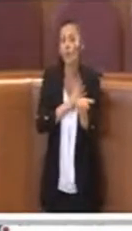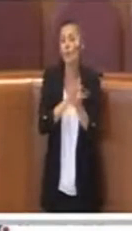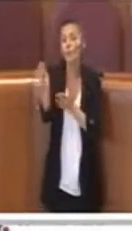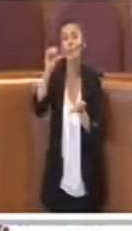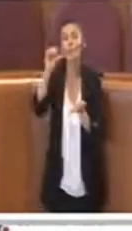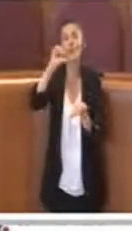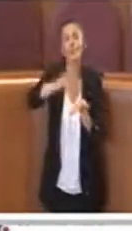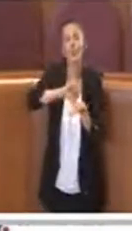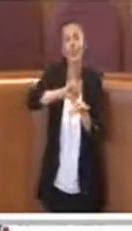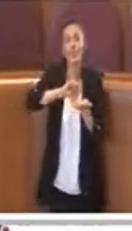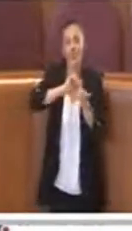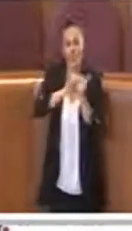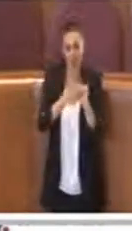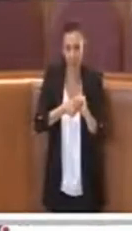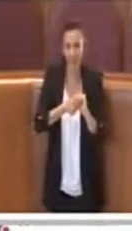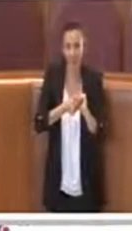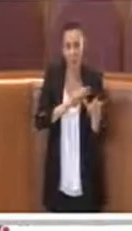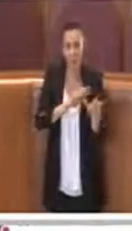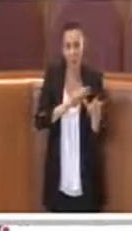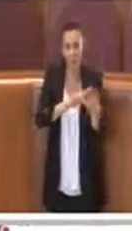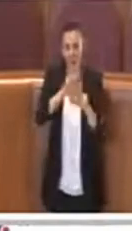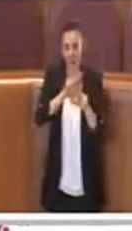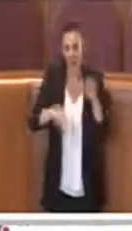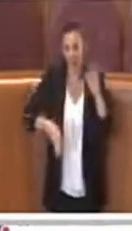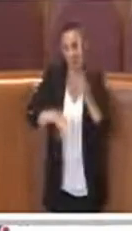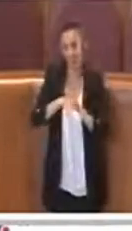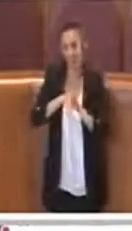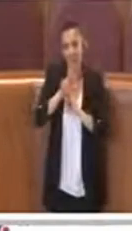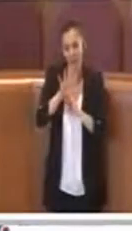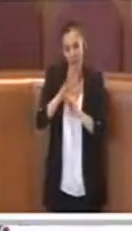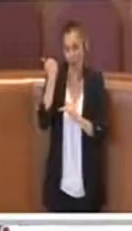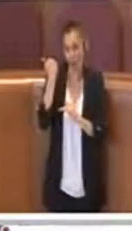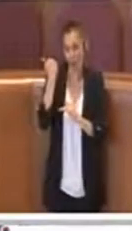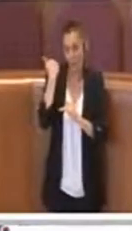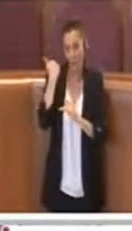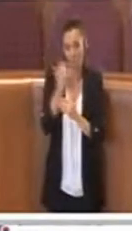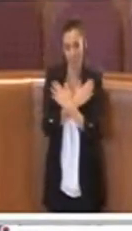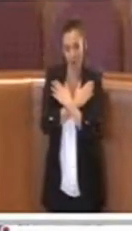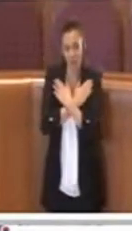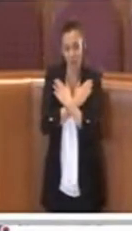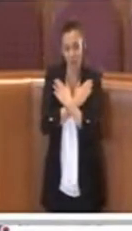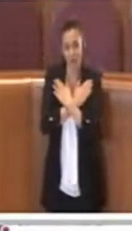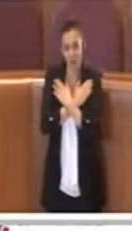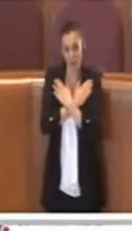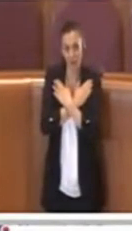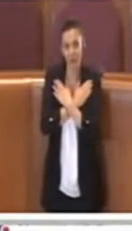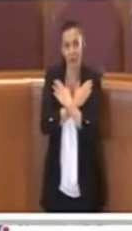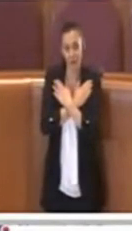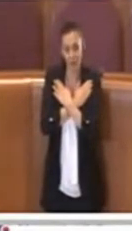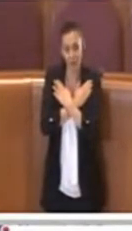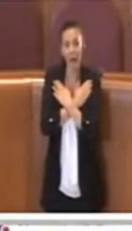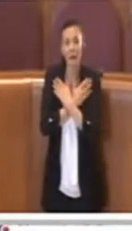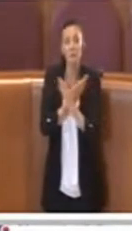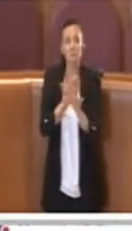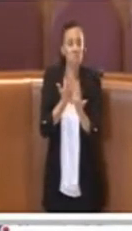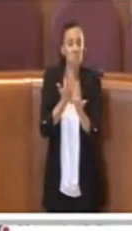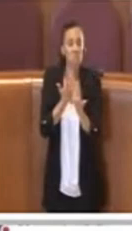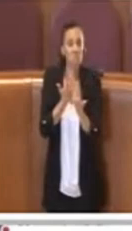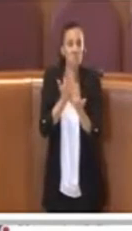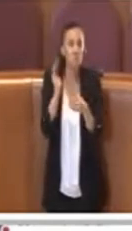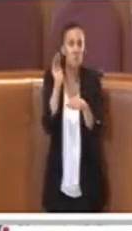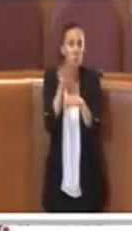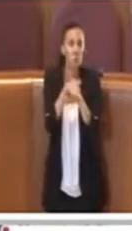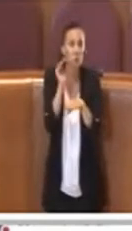già hanno ripreso le proprie attività a partire dal 25 maggio e nei giorni successivi hanno superato senza difficoltà